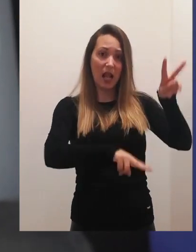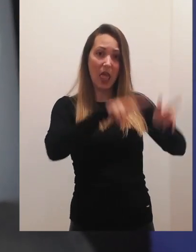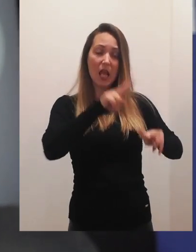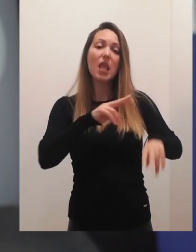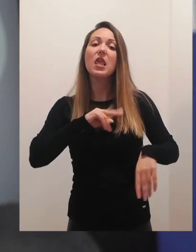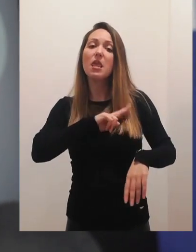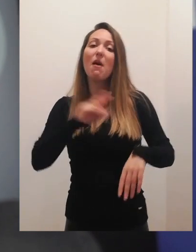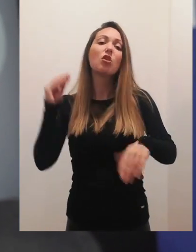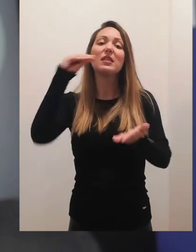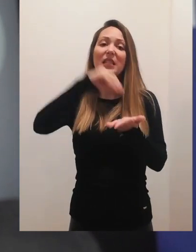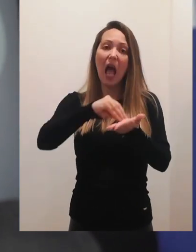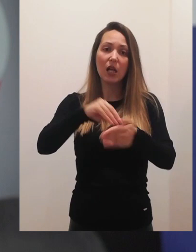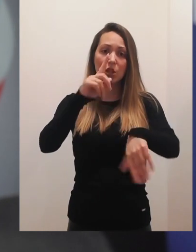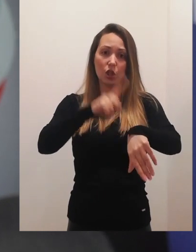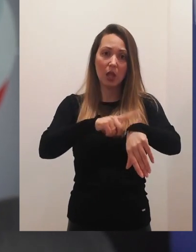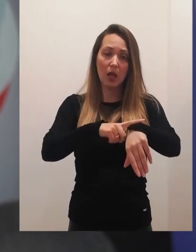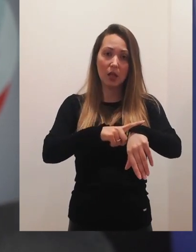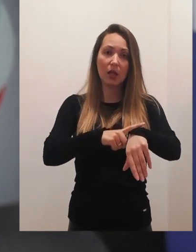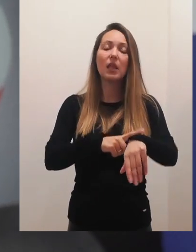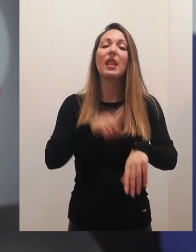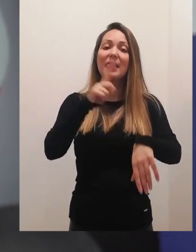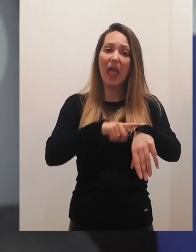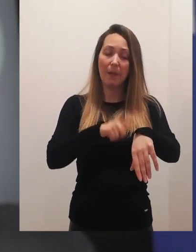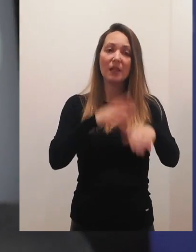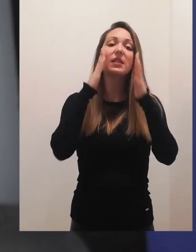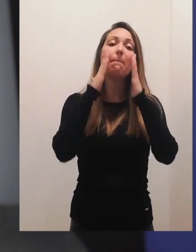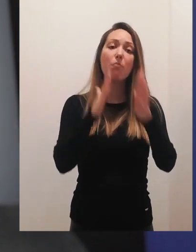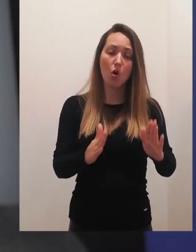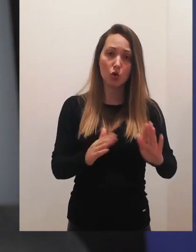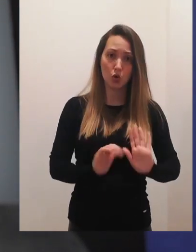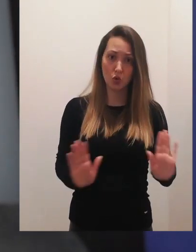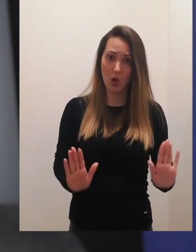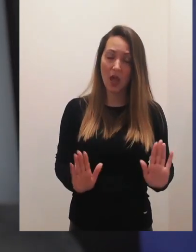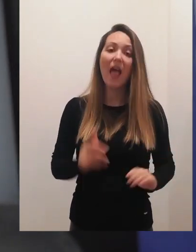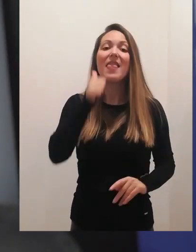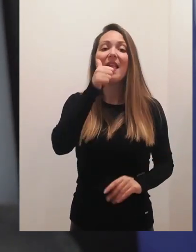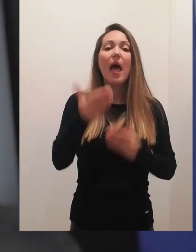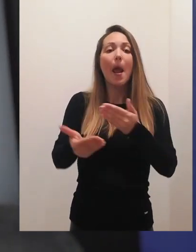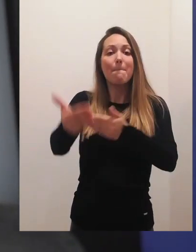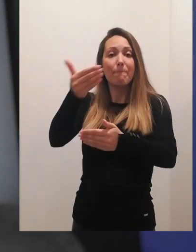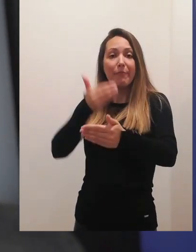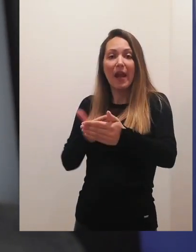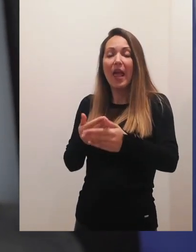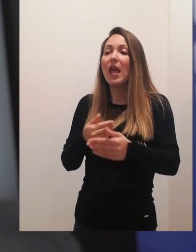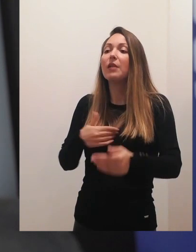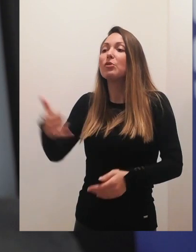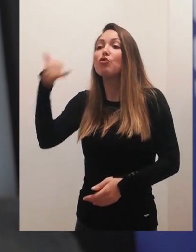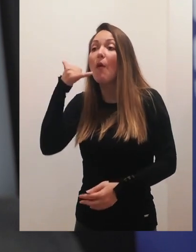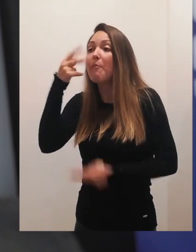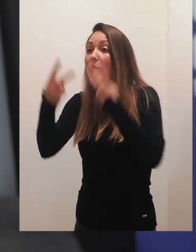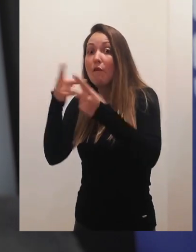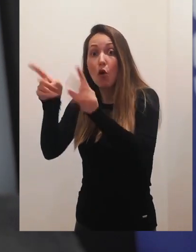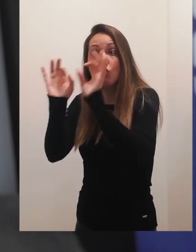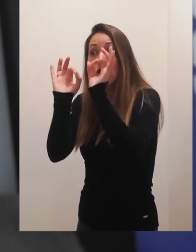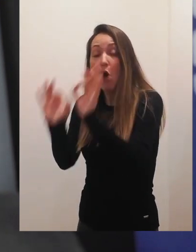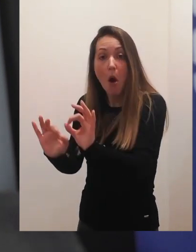lečenja, oni imaju sve zakazane termine i to stojene u koristim listama, ti termini se poštiju, ali ih mi dan ranije zovemo, proveramo da li su oni